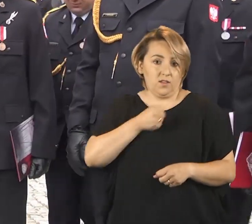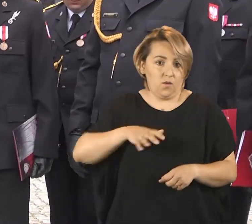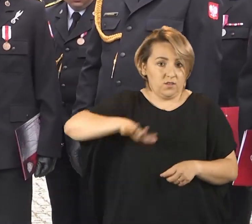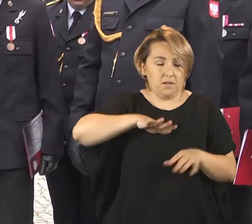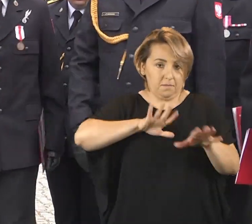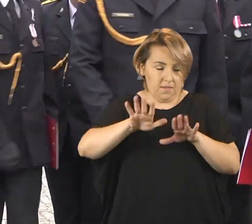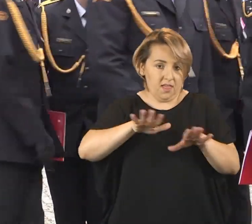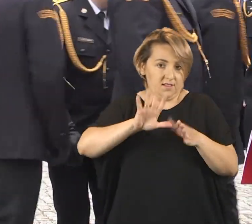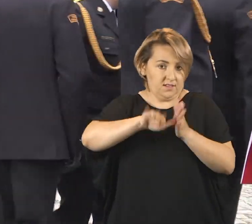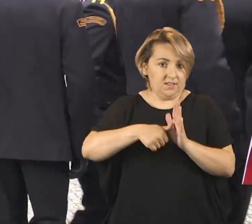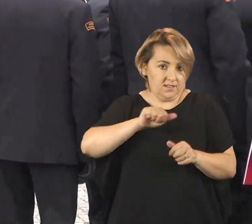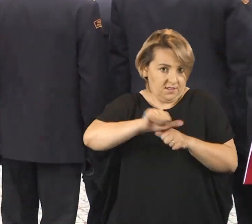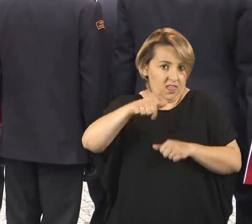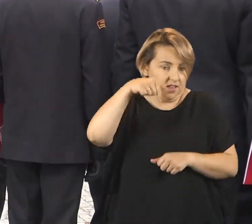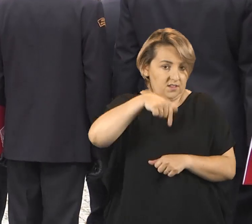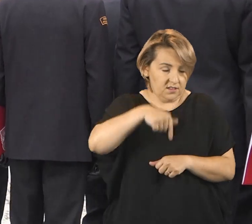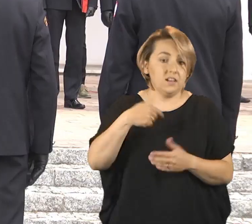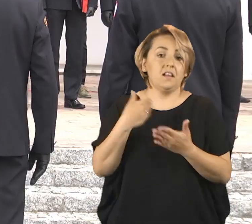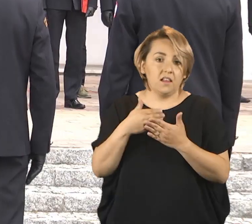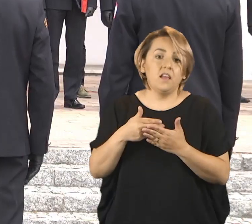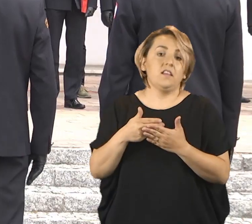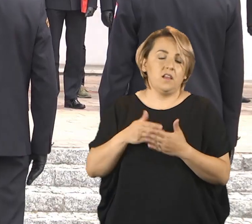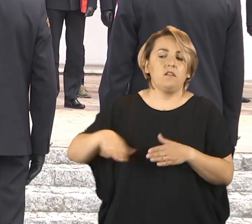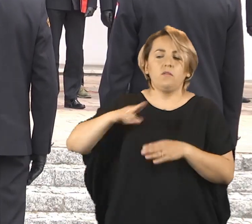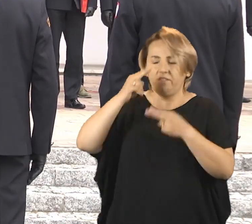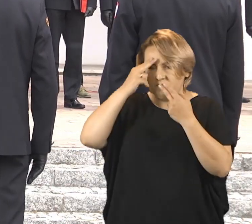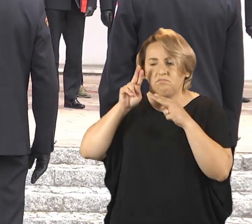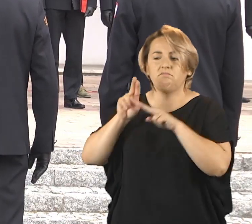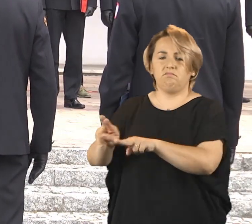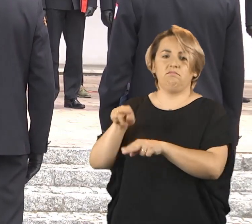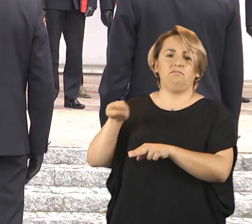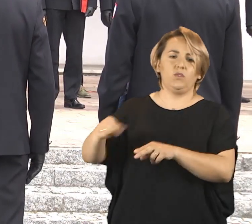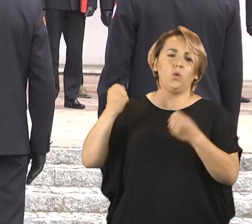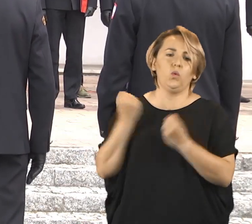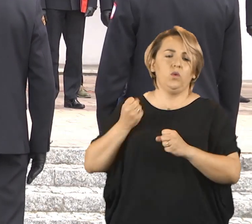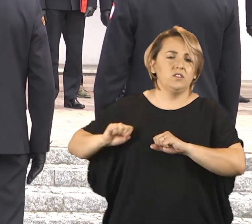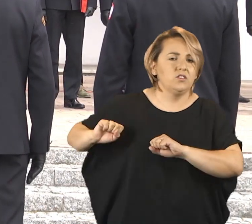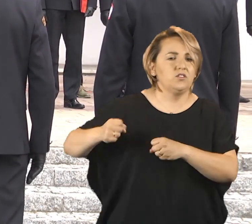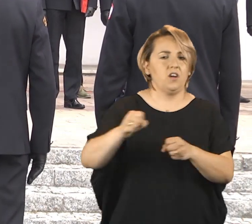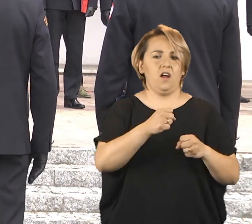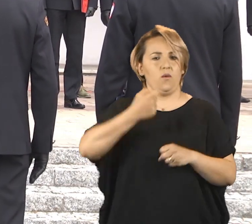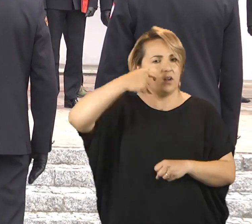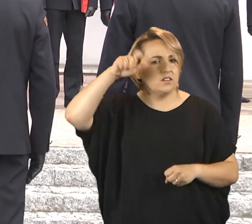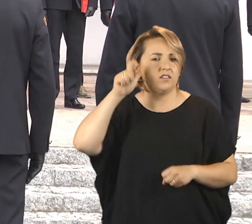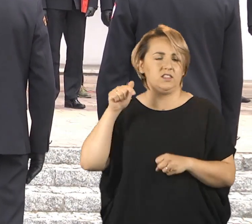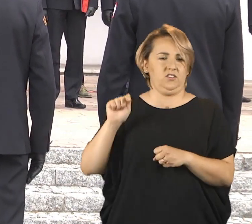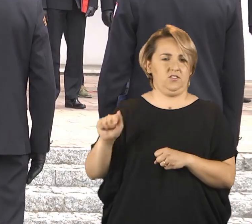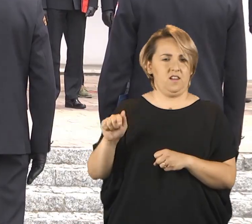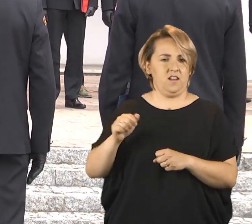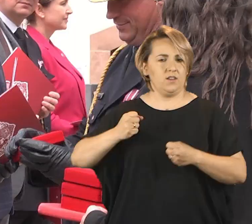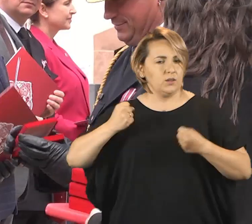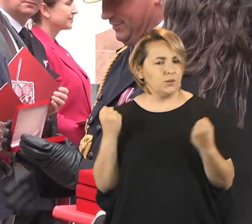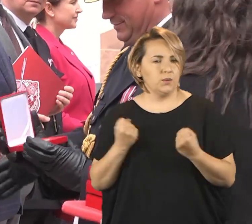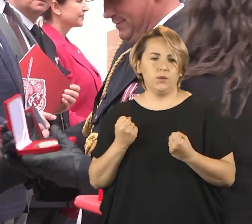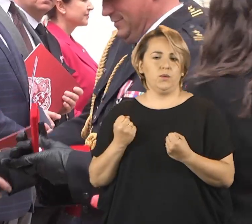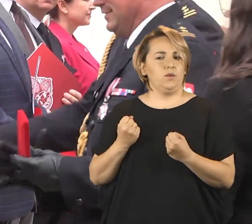Dzięki temu ta koordynacja na terenie powiatu jest lepsza. Myślę, że dzisiaj wyrazy uznania przed tą działalnością tej naszej